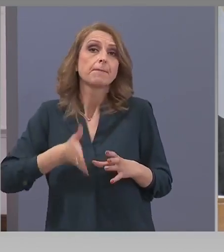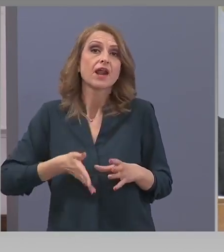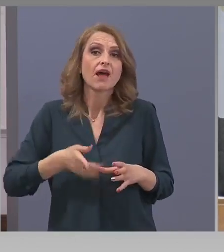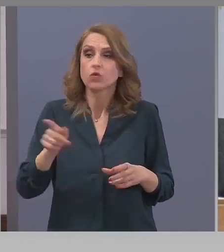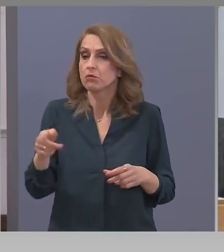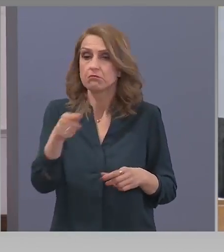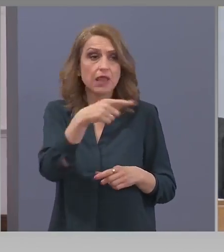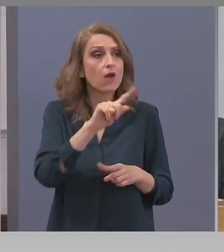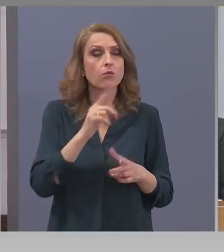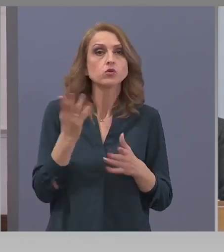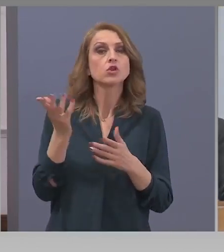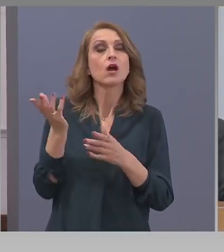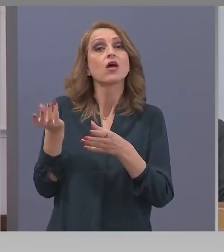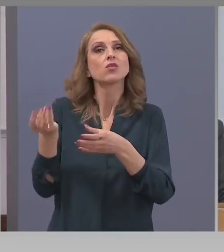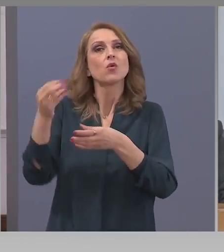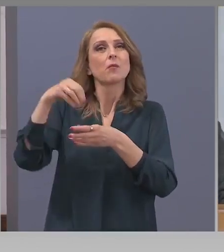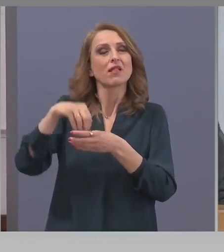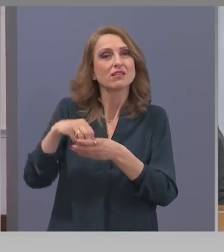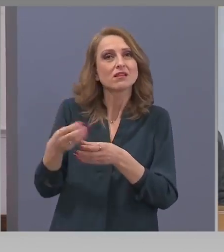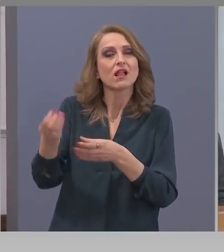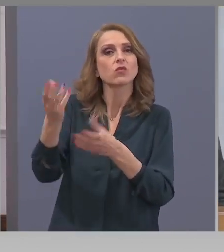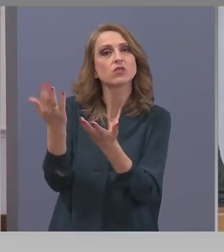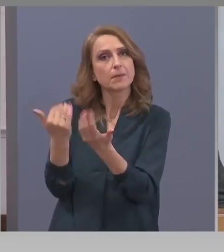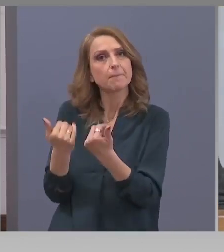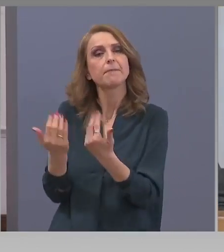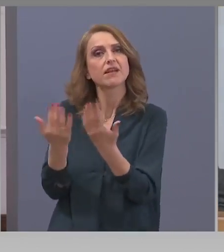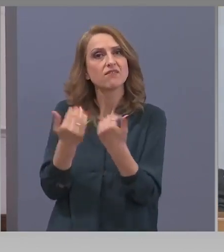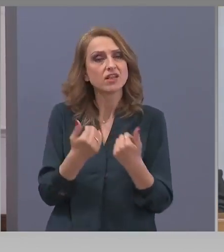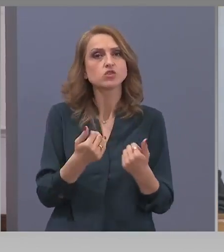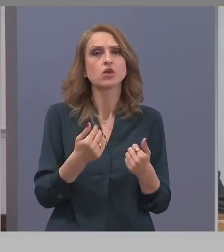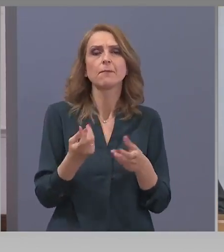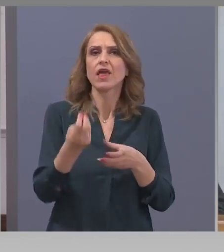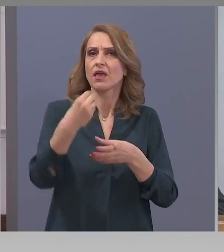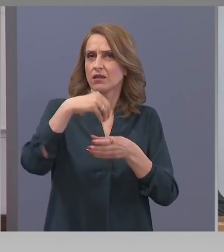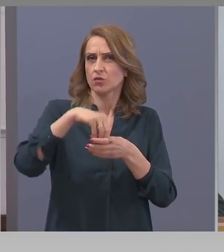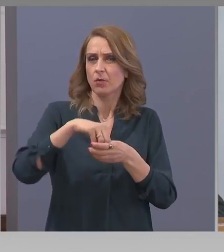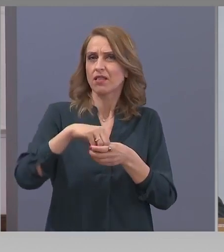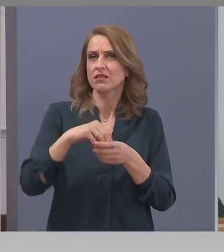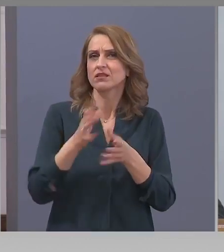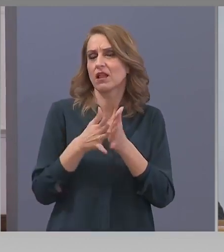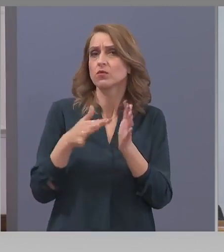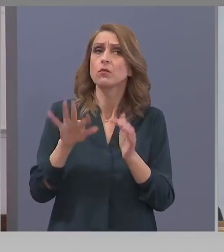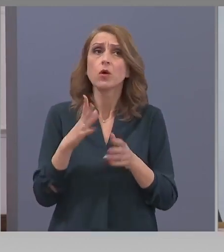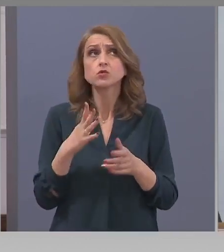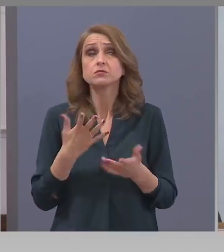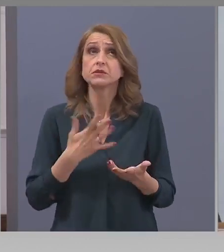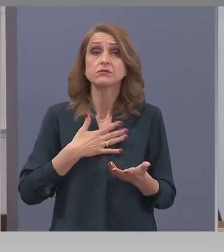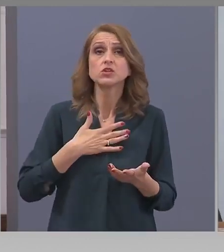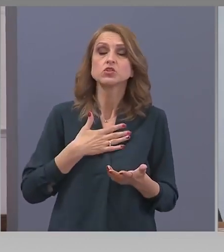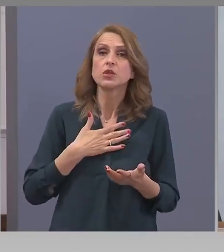да предлага да привлича допълнити консултанци. Има много други липси. може би ще имаме нужда от ревматолог,